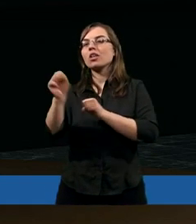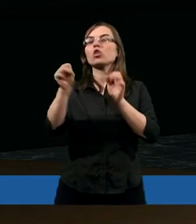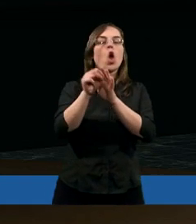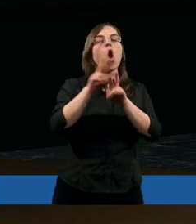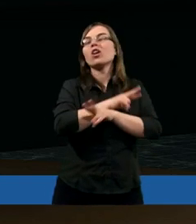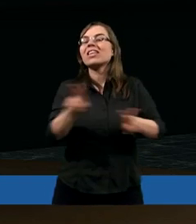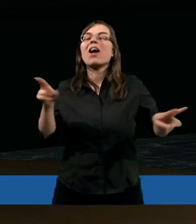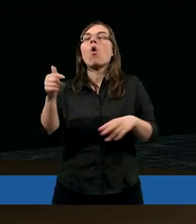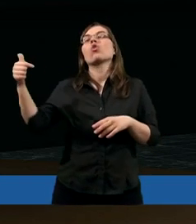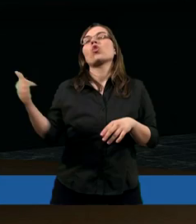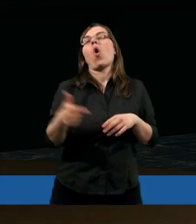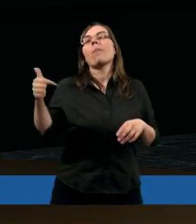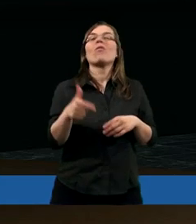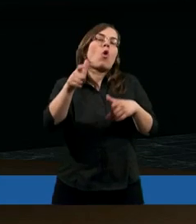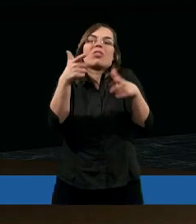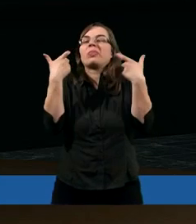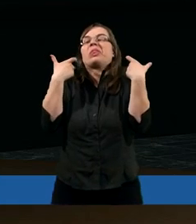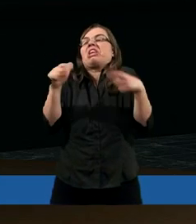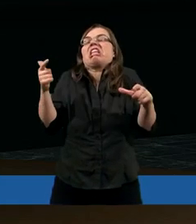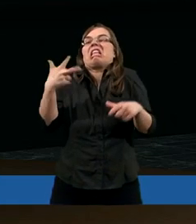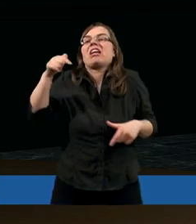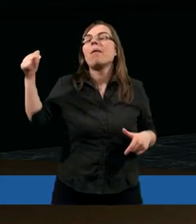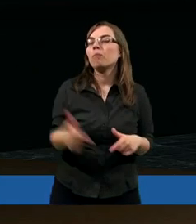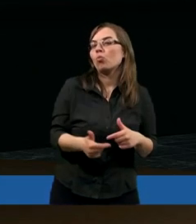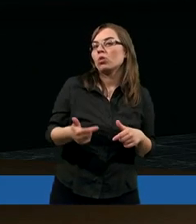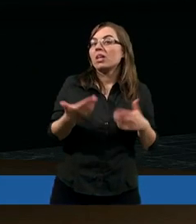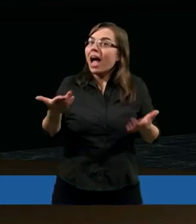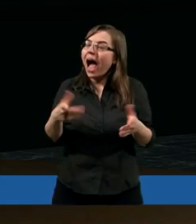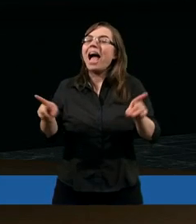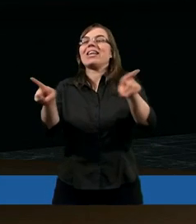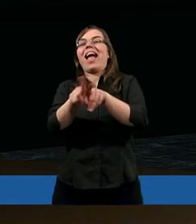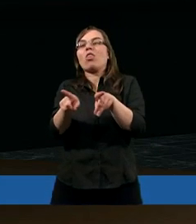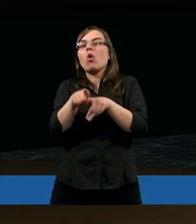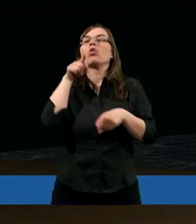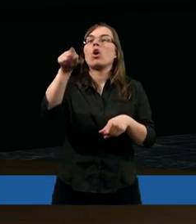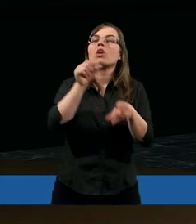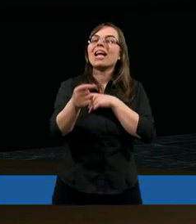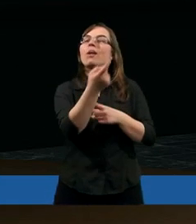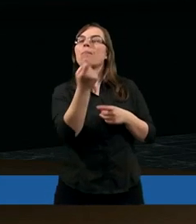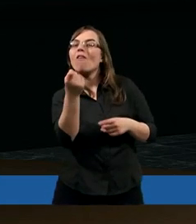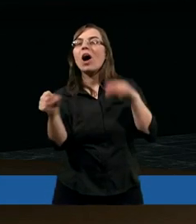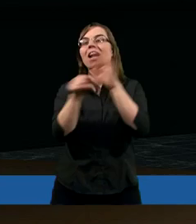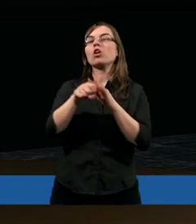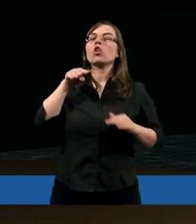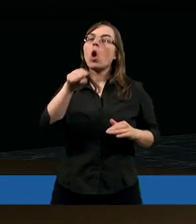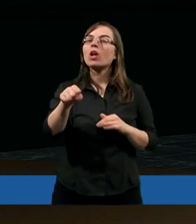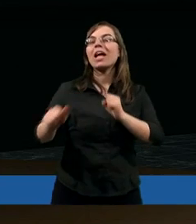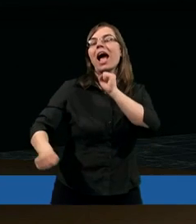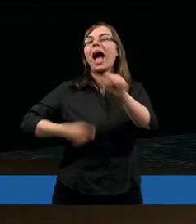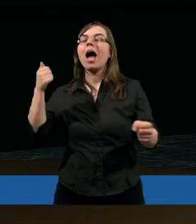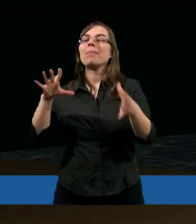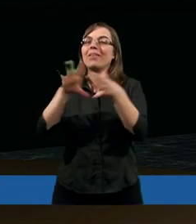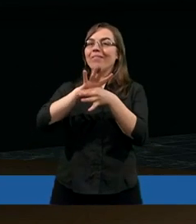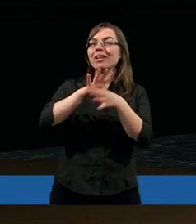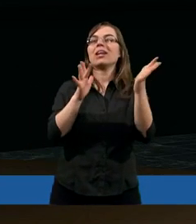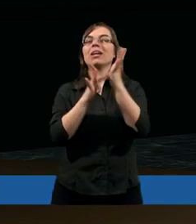niczego zobowiązany, nic nie musi, ale jednocześnie on jest powołany do tego, aby w